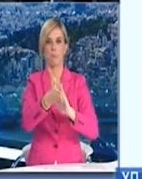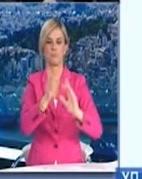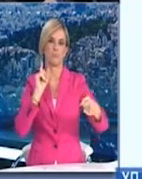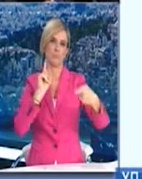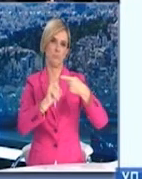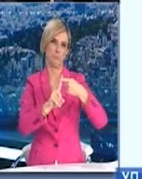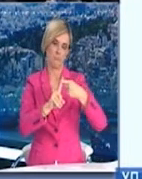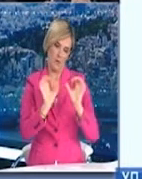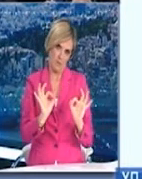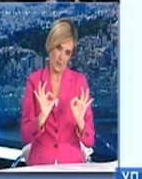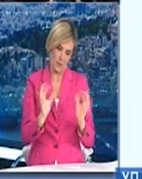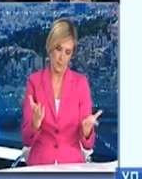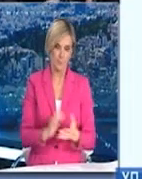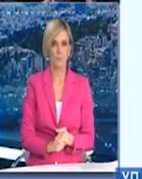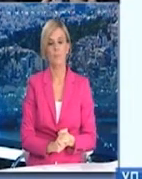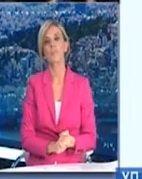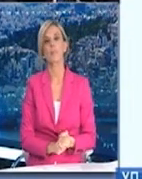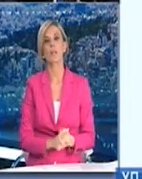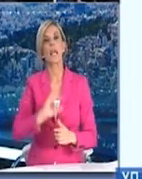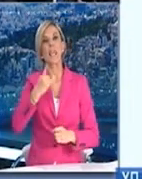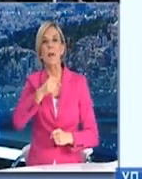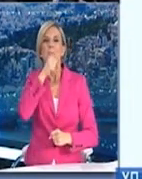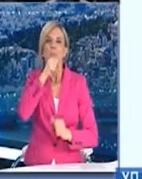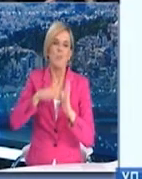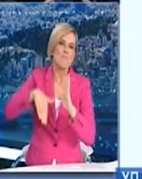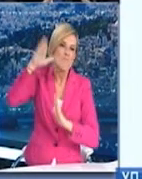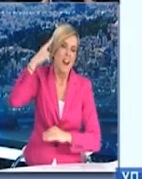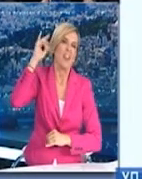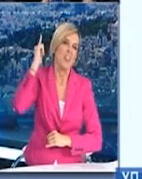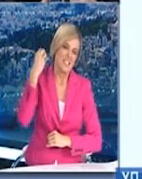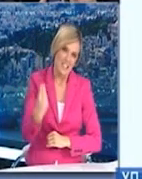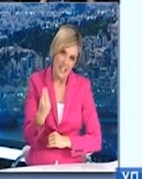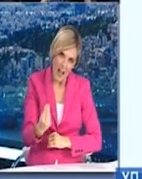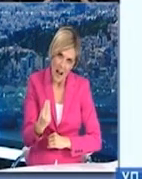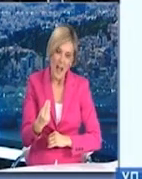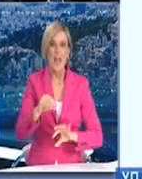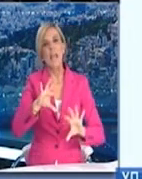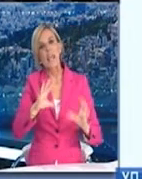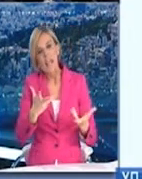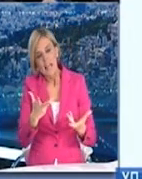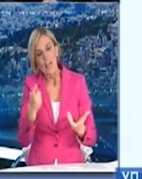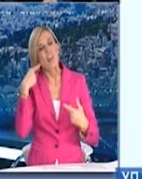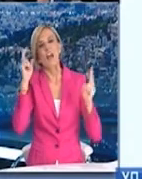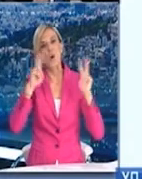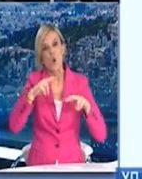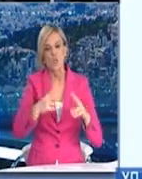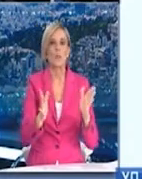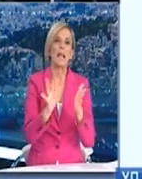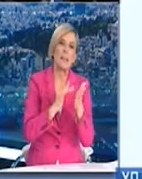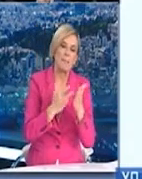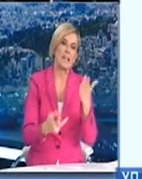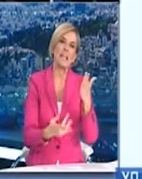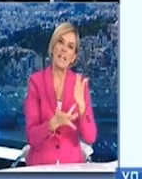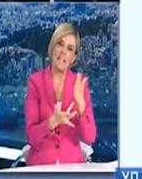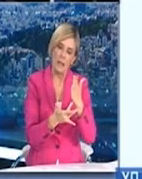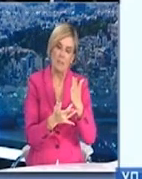των νέων τεχνολογιών, είτε για αυτούς οι οποίοι είναι πιο μεγάλοι σε ηλικία ή δεν είναι συμβατοί με τις νέες τεχνολογίες, θα υπάρχουν